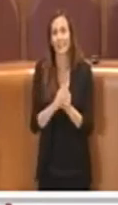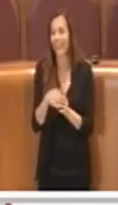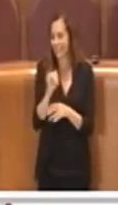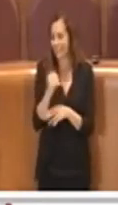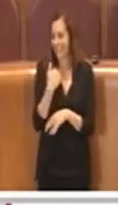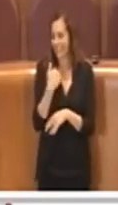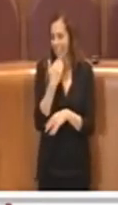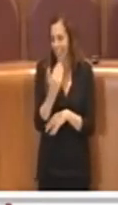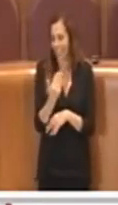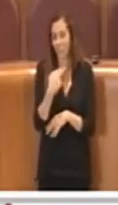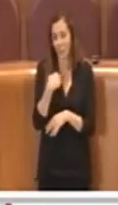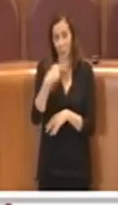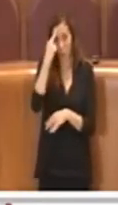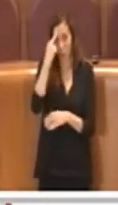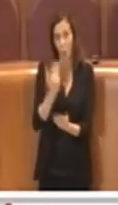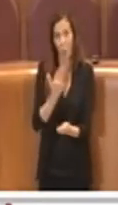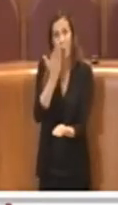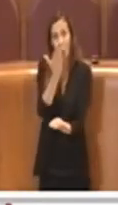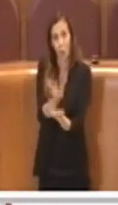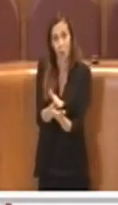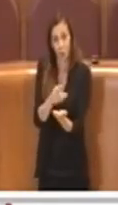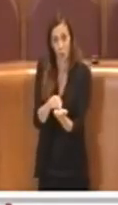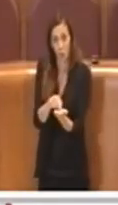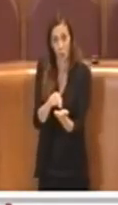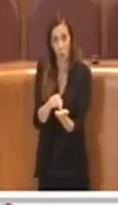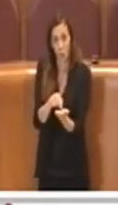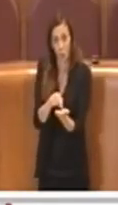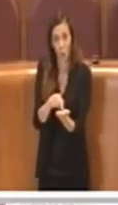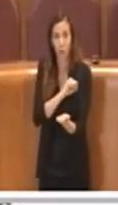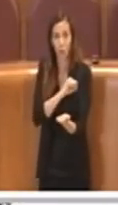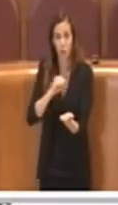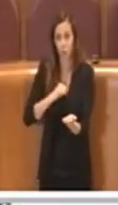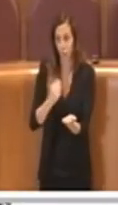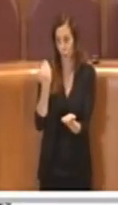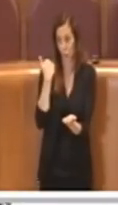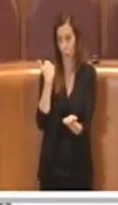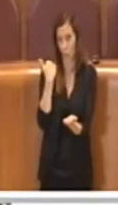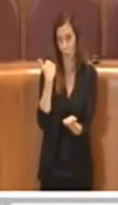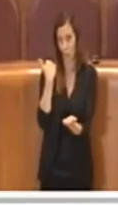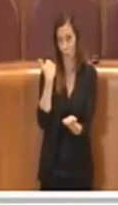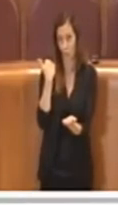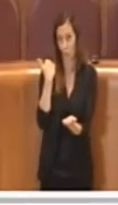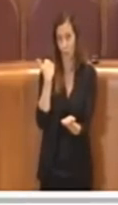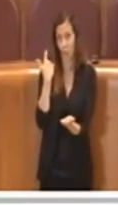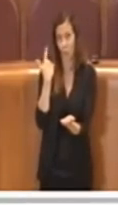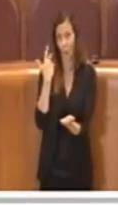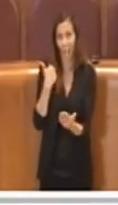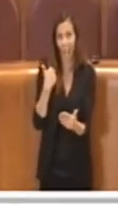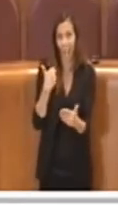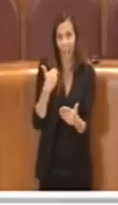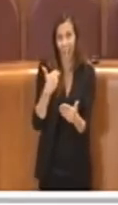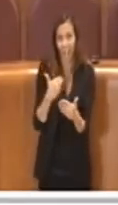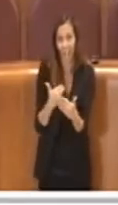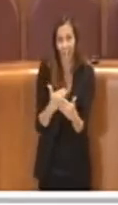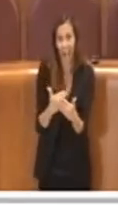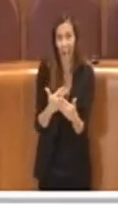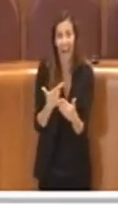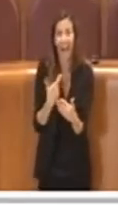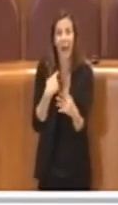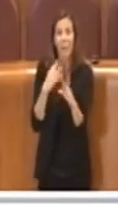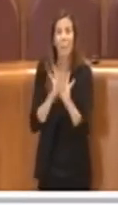Ricordo che questa mozione fu presentata come urgente a giugno scorso, a ridosso di una manifestazione neofascista.